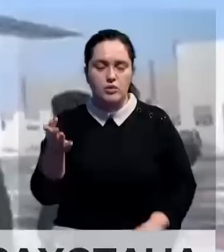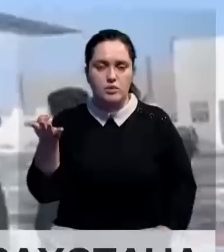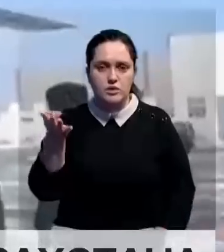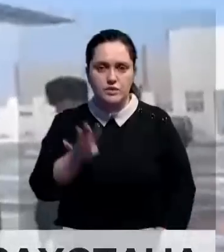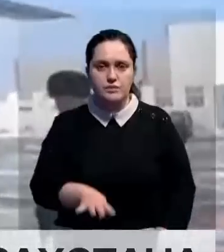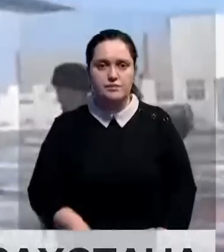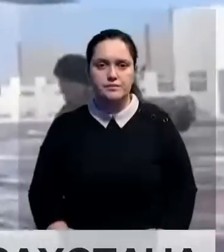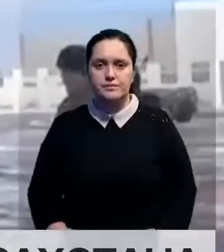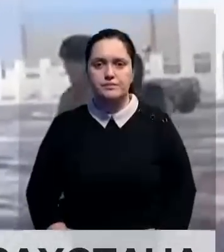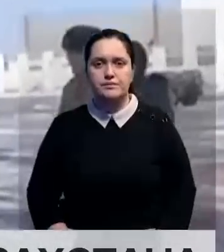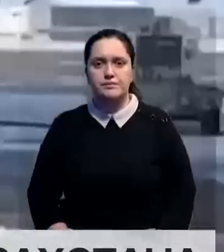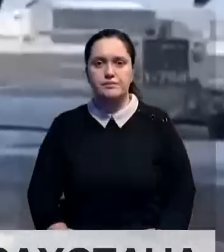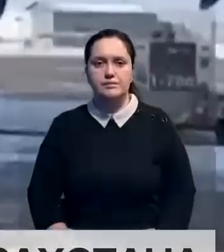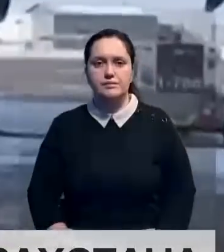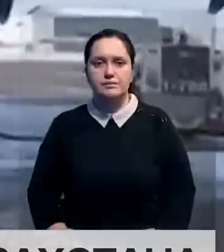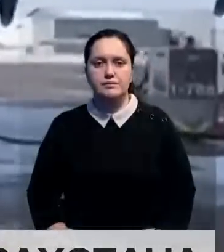Всего их будет четыре.